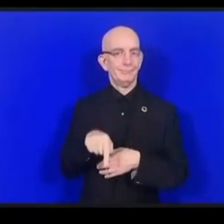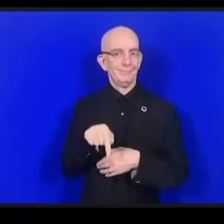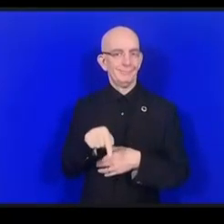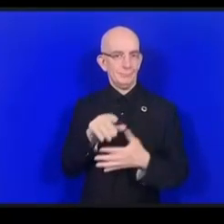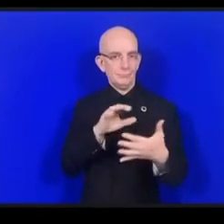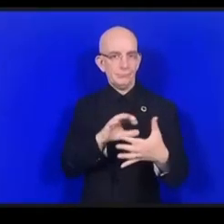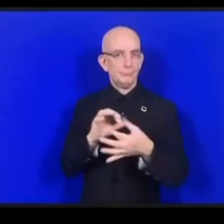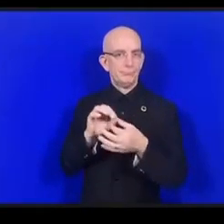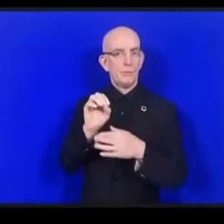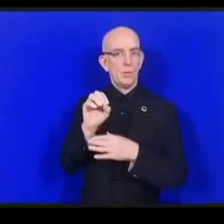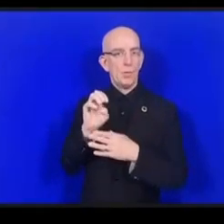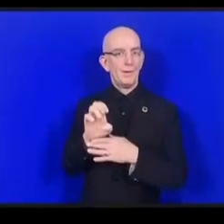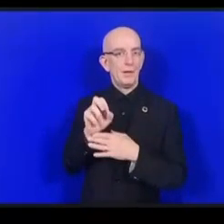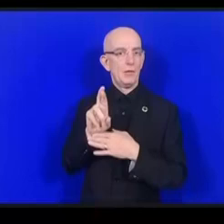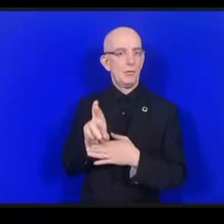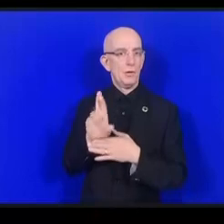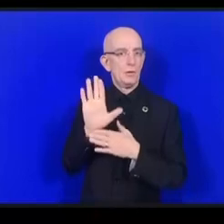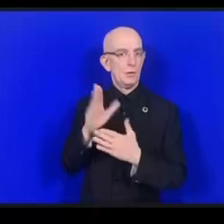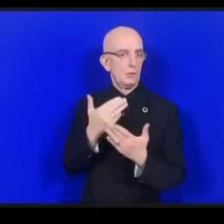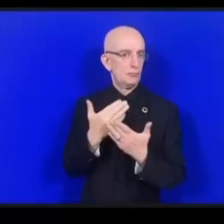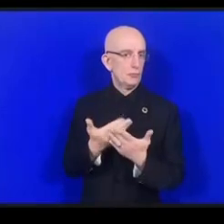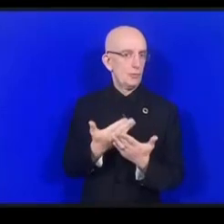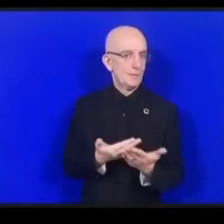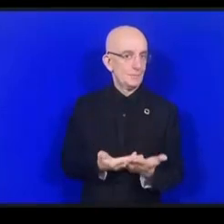الموارد التعليمية المفتوحة